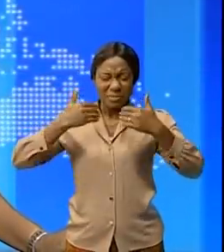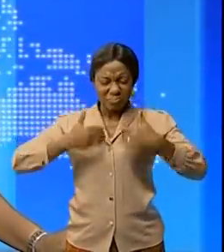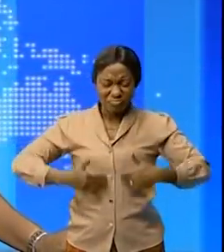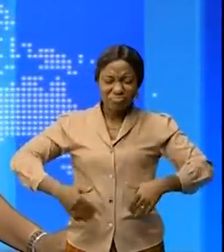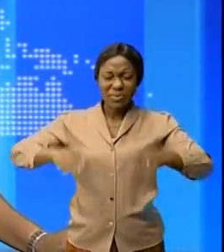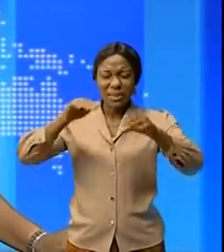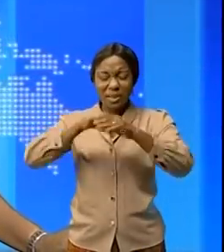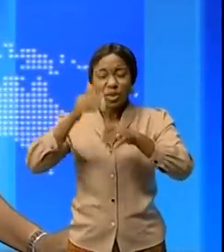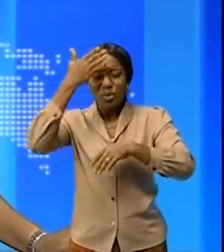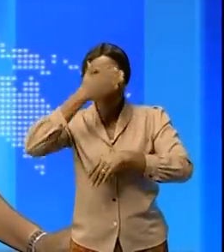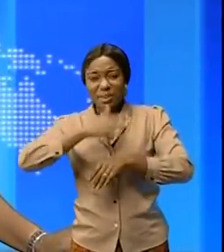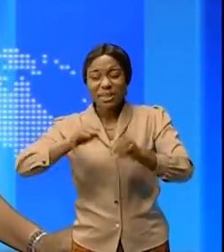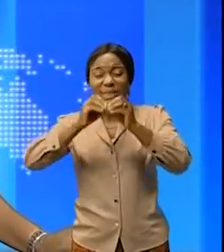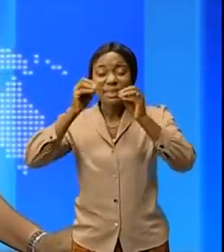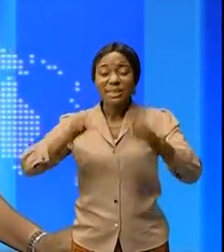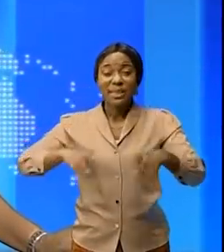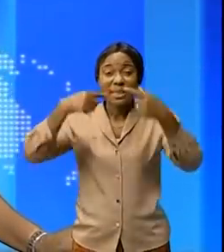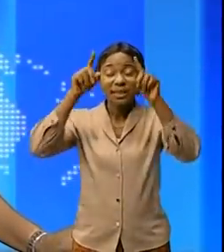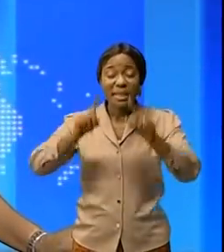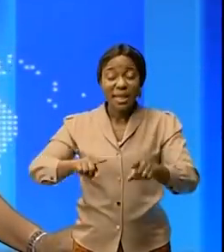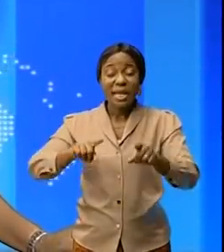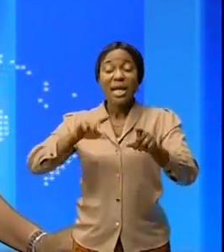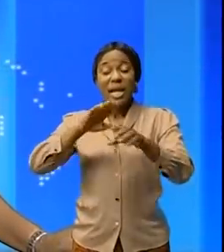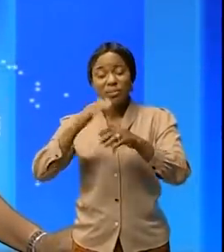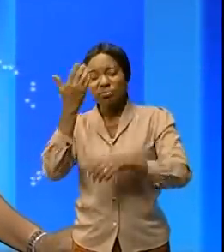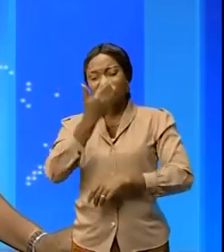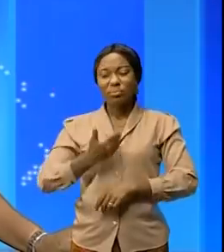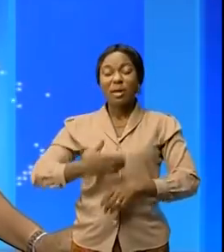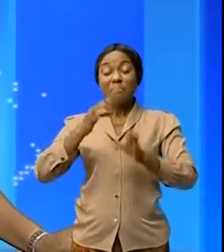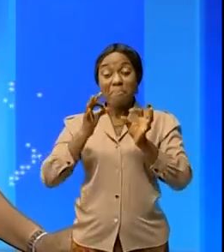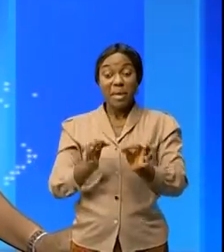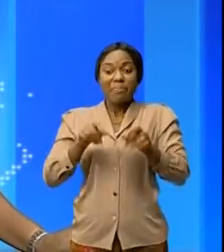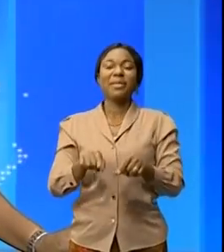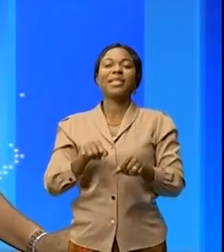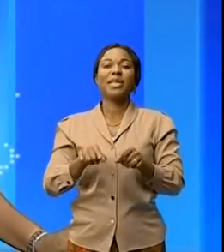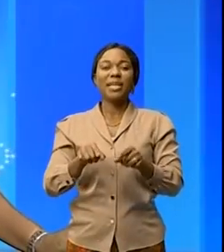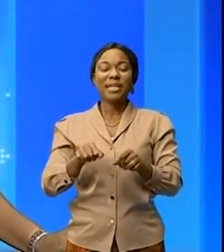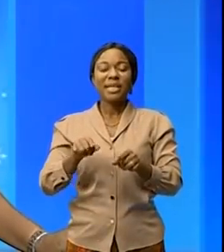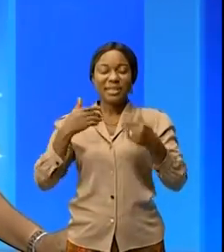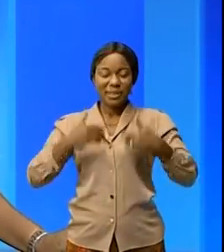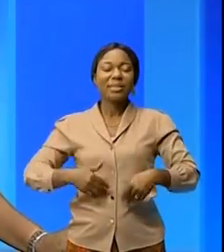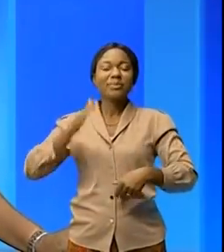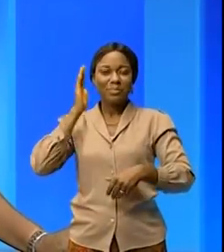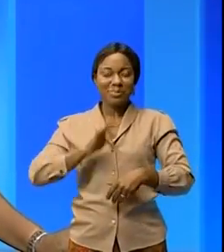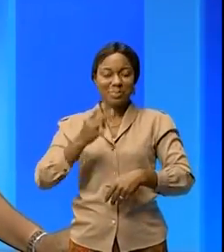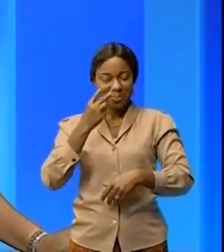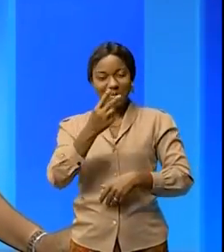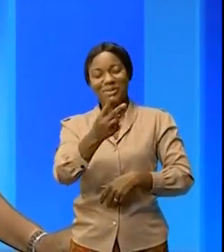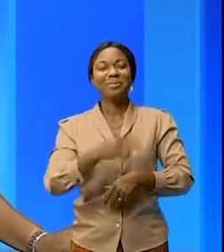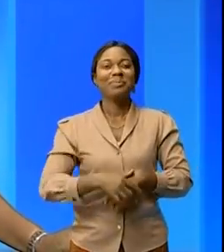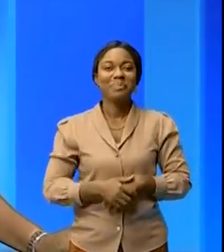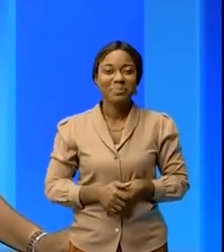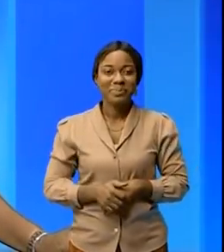cinquantenaire il a connu un accident vasculaire cérébral il se porte en ce moment bien Cédric Kenina nous en parle